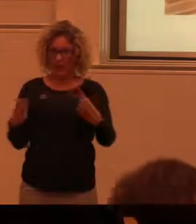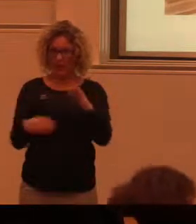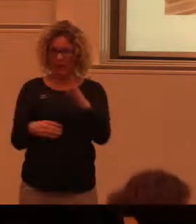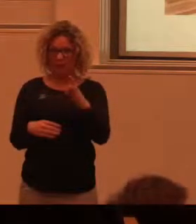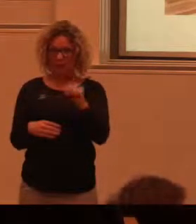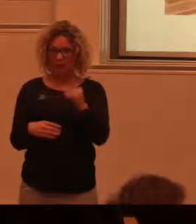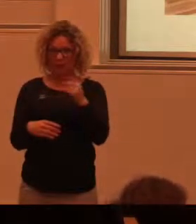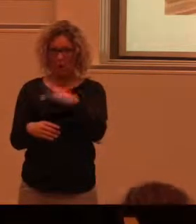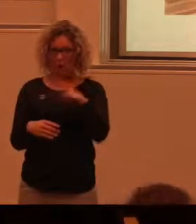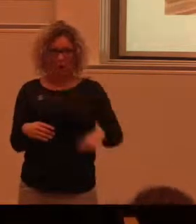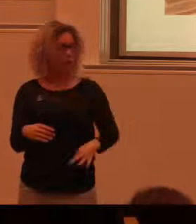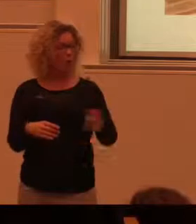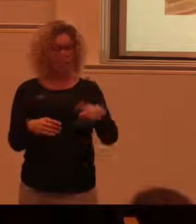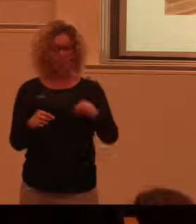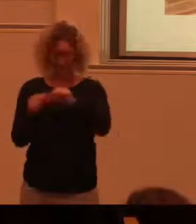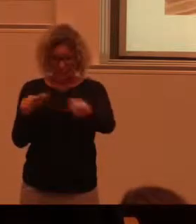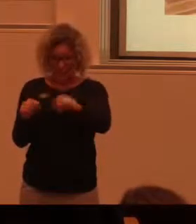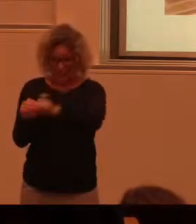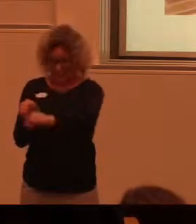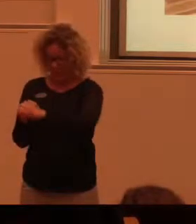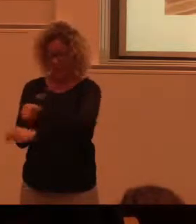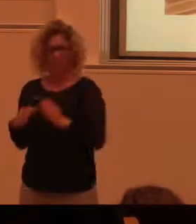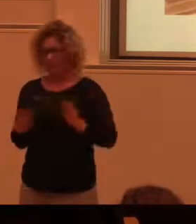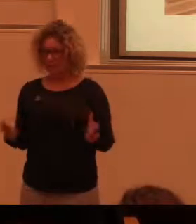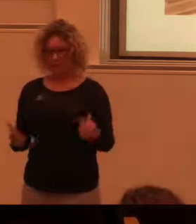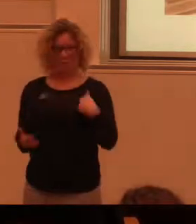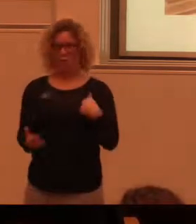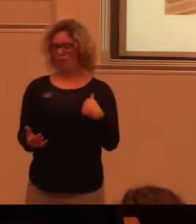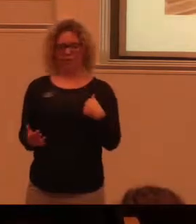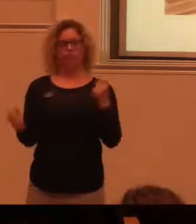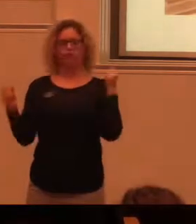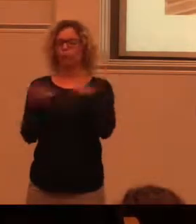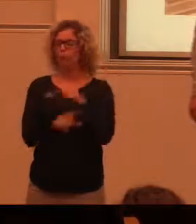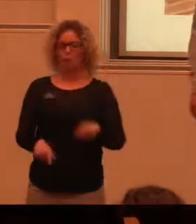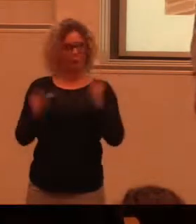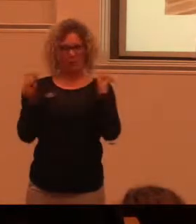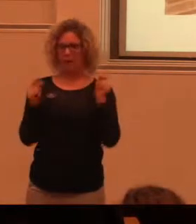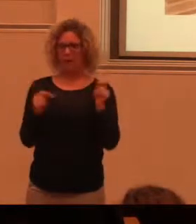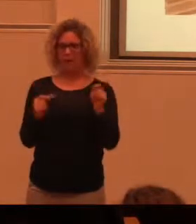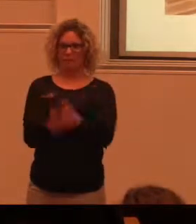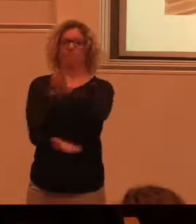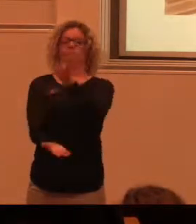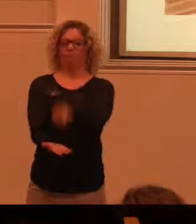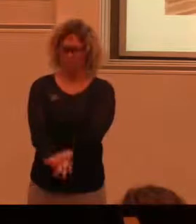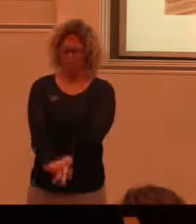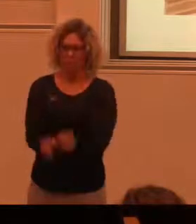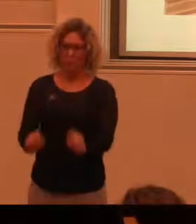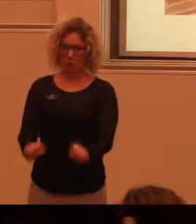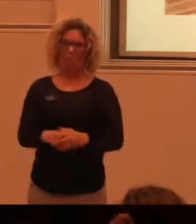inte det fanns de kontrastlinjerna som ligger där. Skulle jag absolut inte upptäcka dem. För jag ligger nere anför.